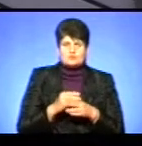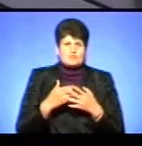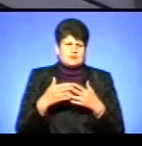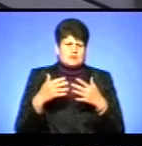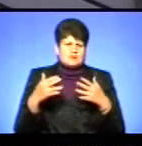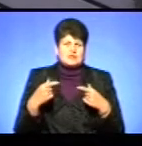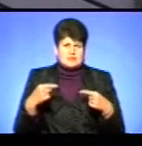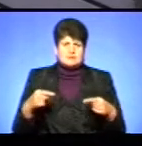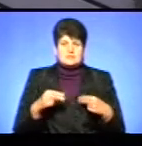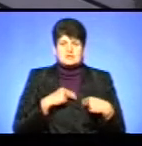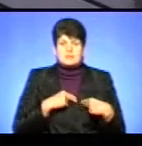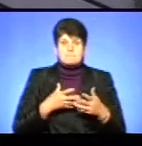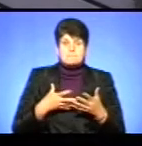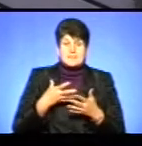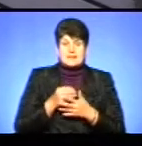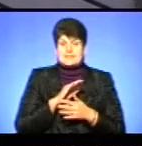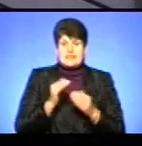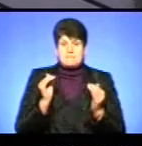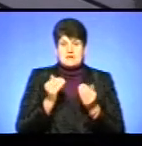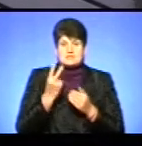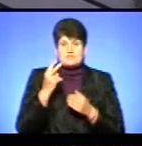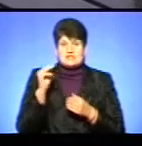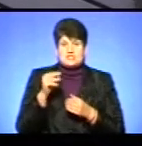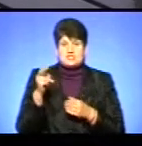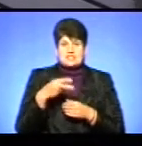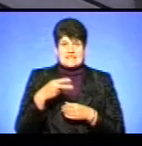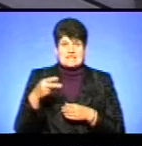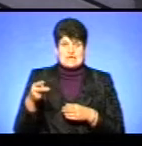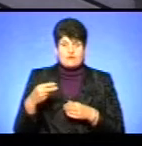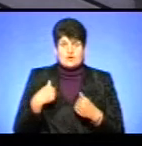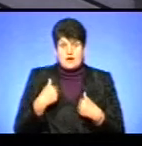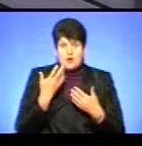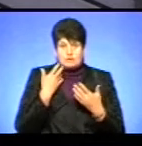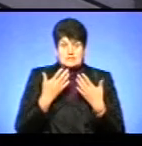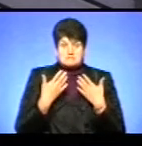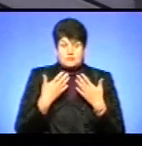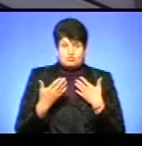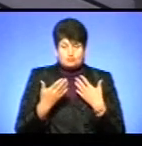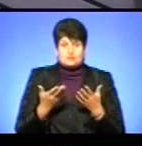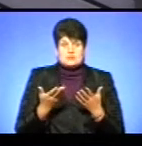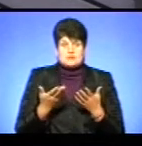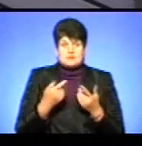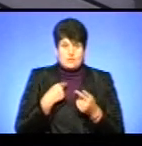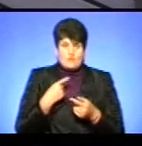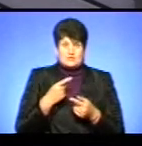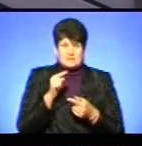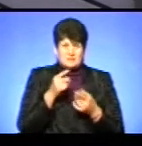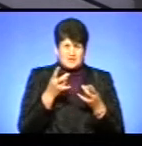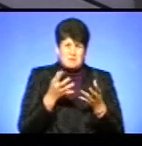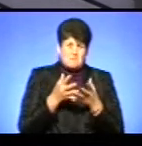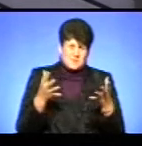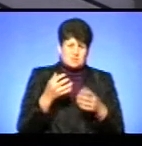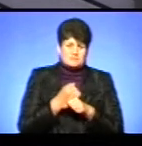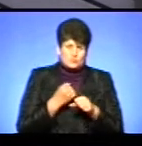працівнику платять не менше двох тисяч євро. І я, коли спілкуюся з ними і кажу, ну все ж таки, там треба більше